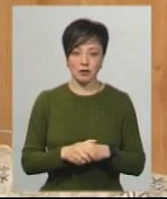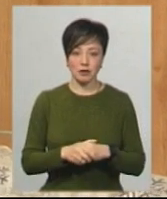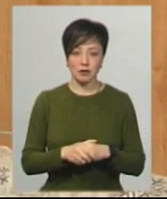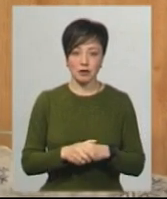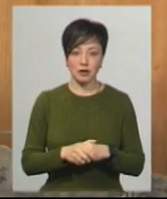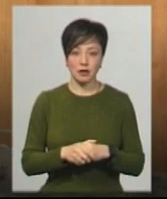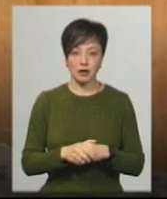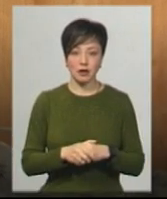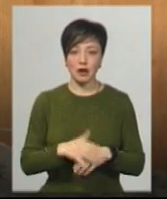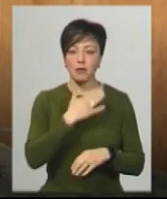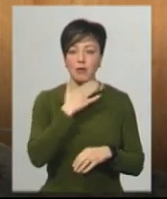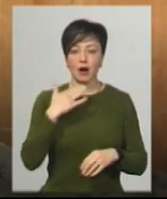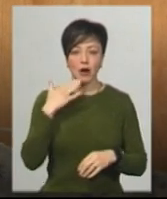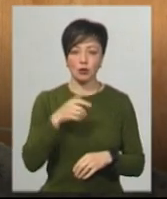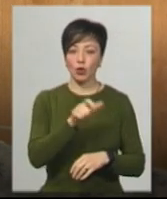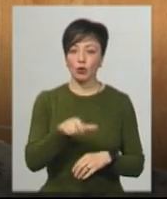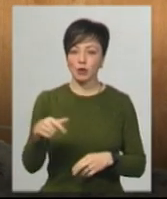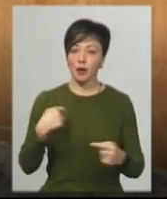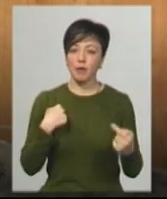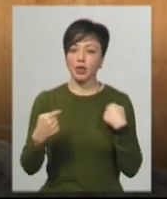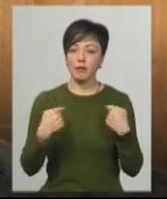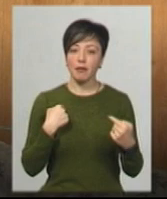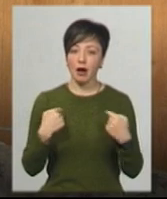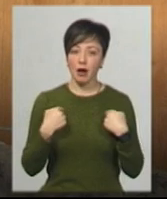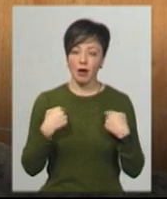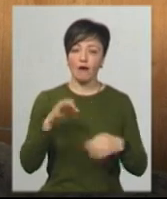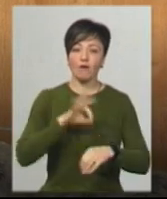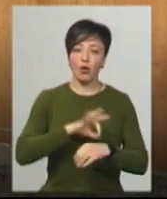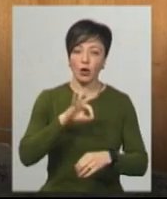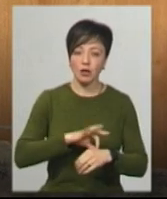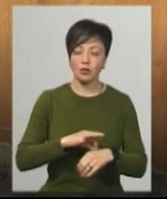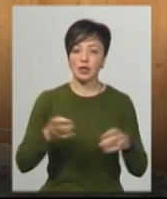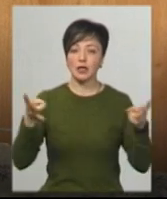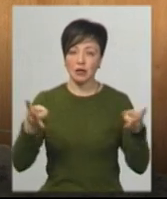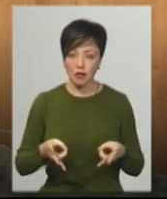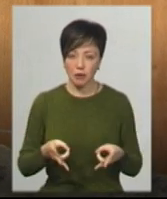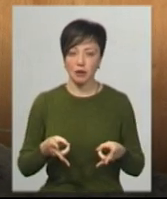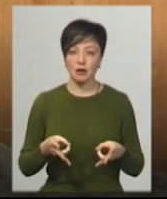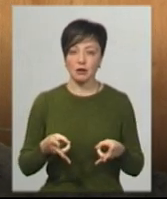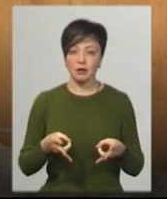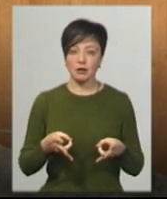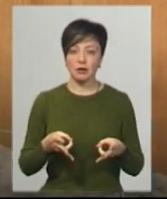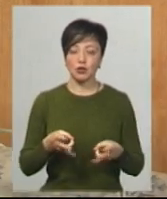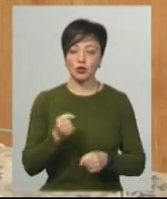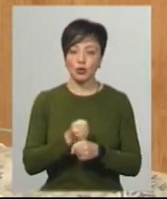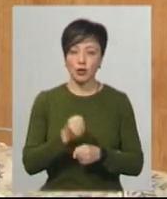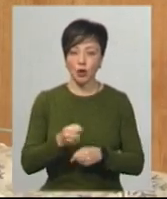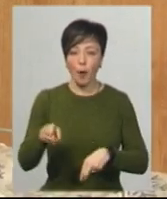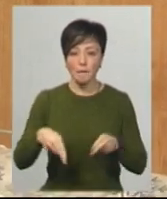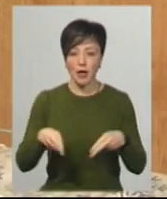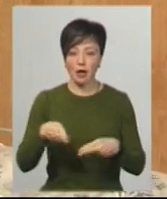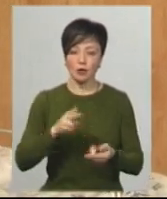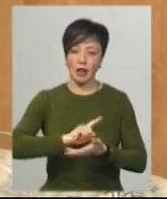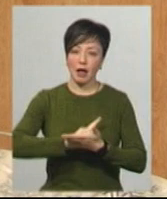Дуже багато людей потерпає хворі, яким треба зробити операцію